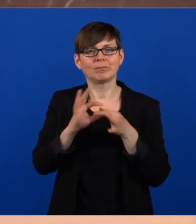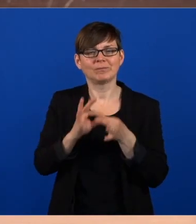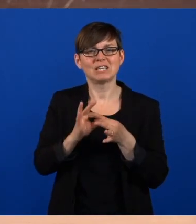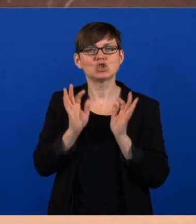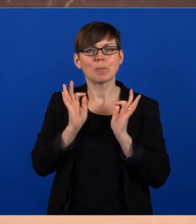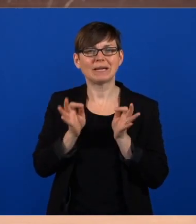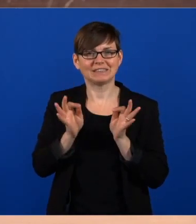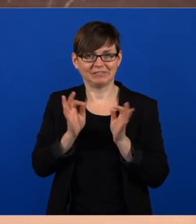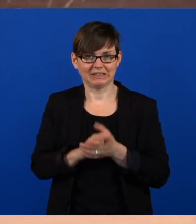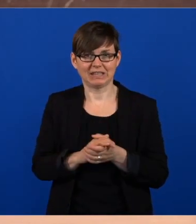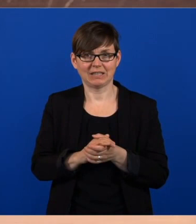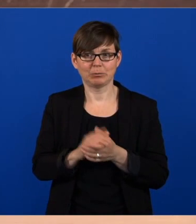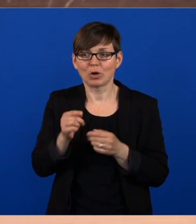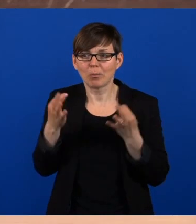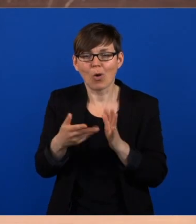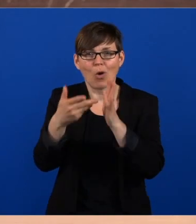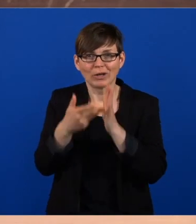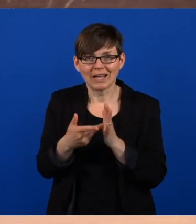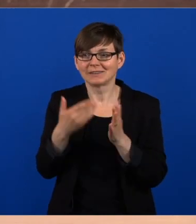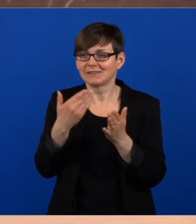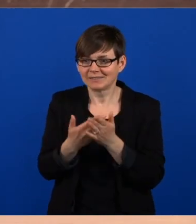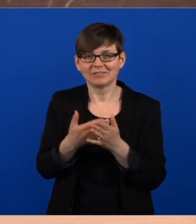auch einen Test hat, der wirklich die Antikörper gegen Corona,